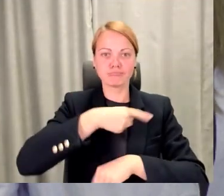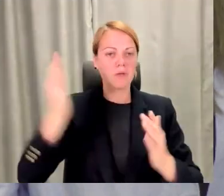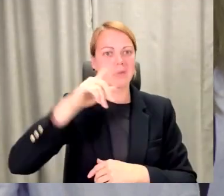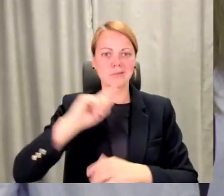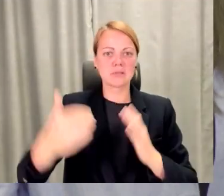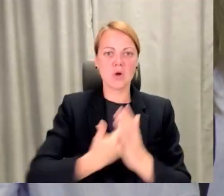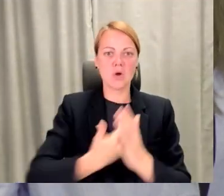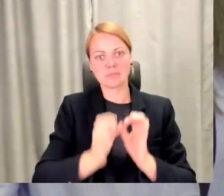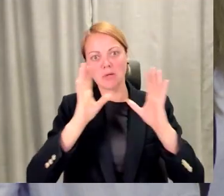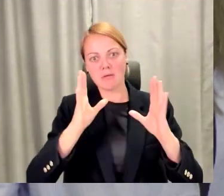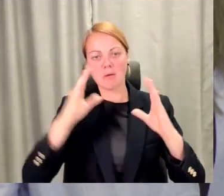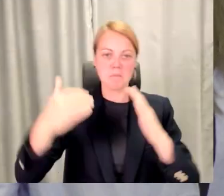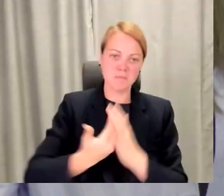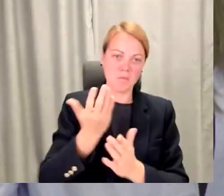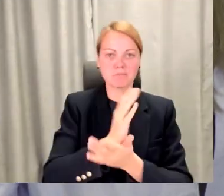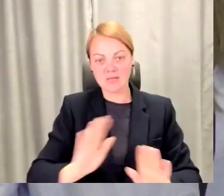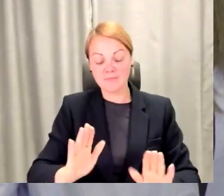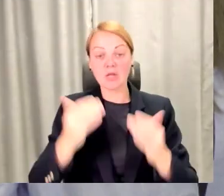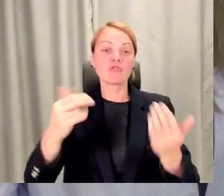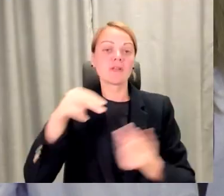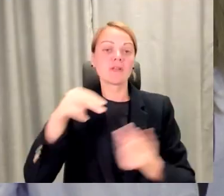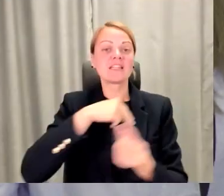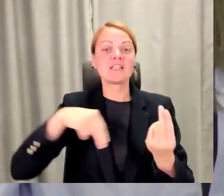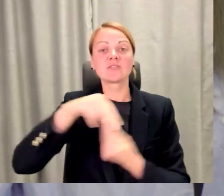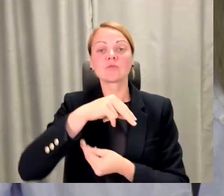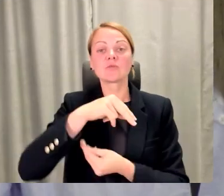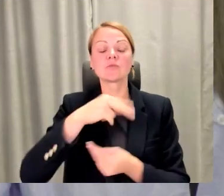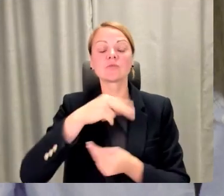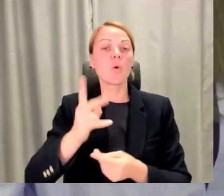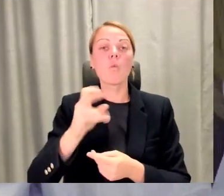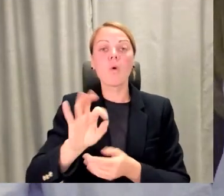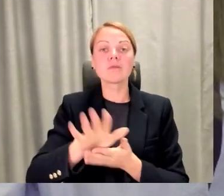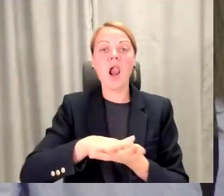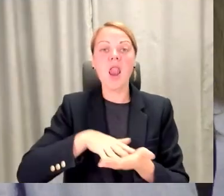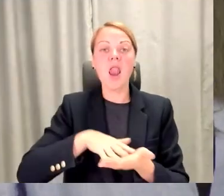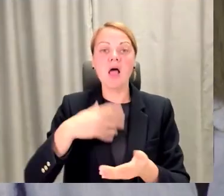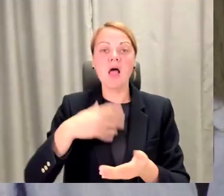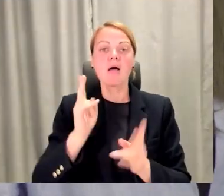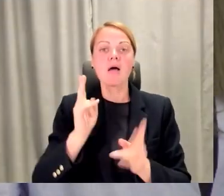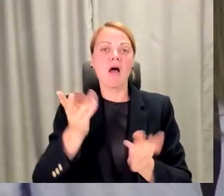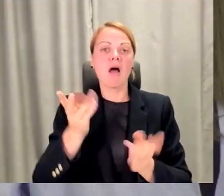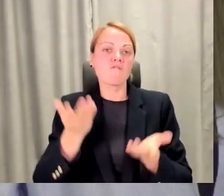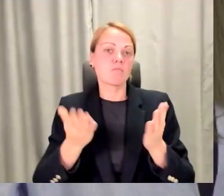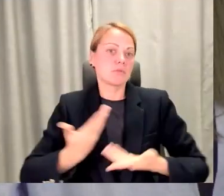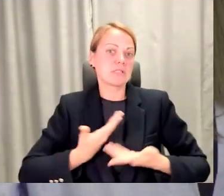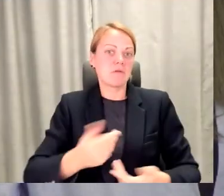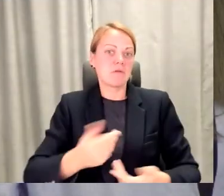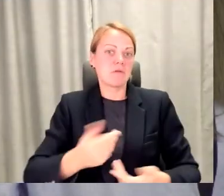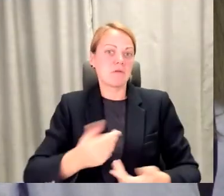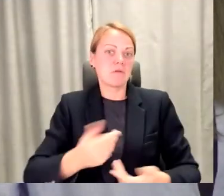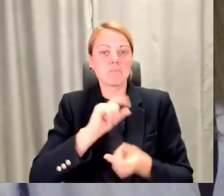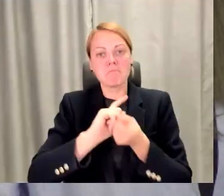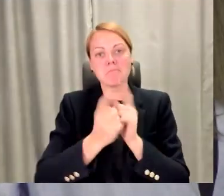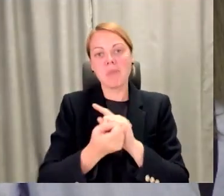ko darīt tālāk, kā varbūt dzīvot un kā pamainīt sevi, pamainīt savus kolēģus, iegūt jaunas zināšanas, iegūt jaunas profesijas, kā